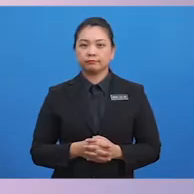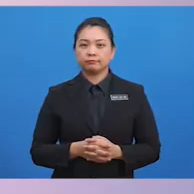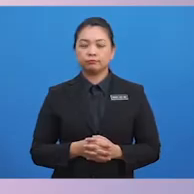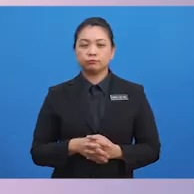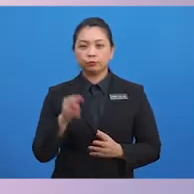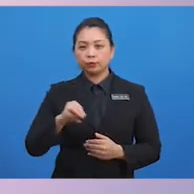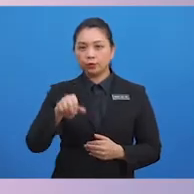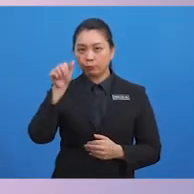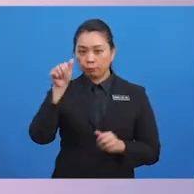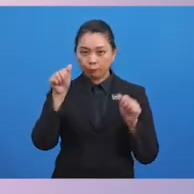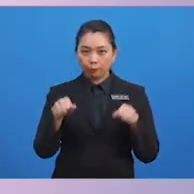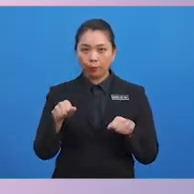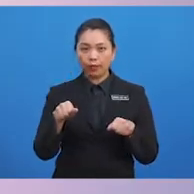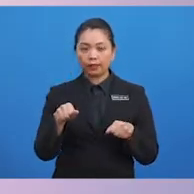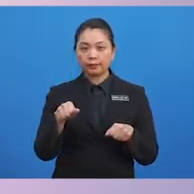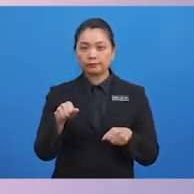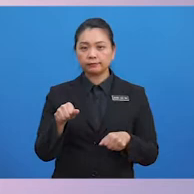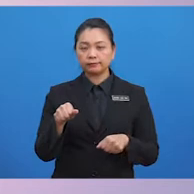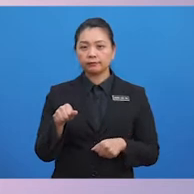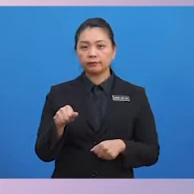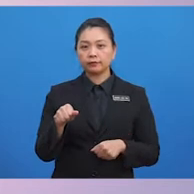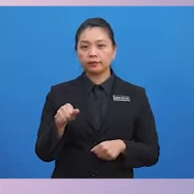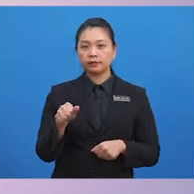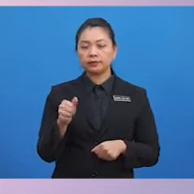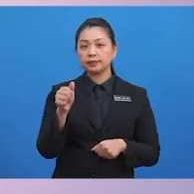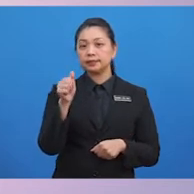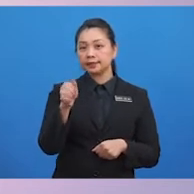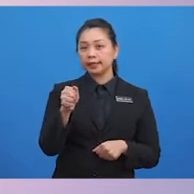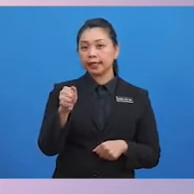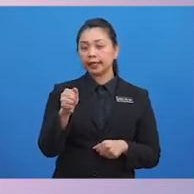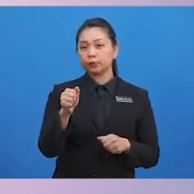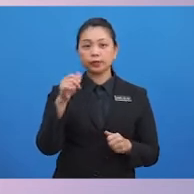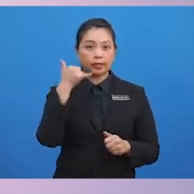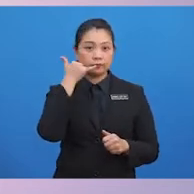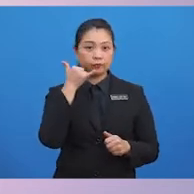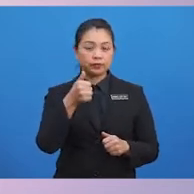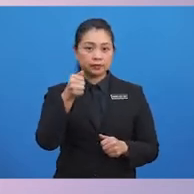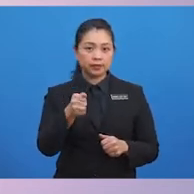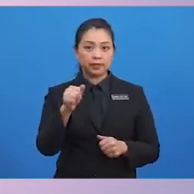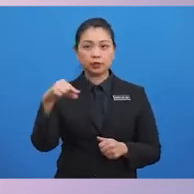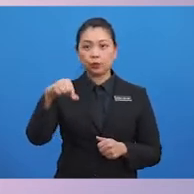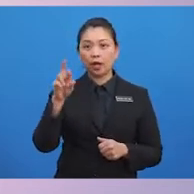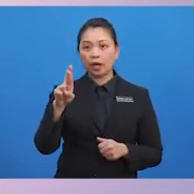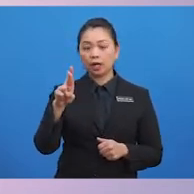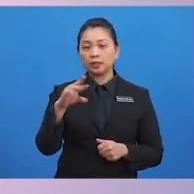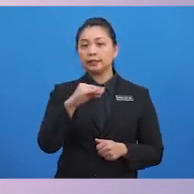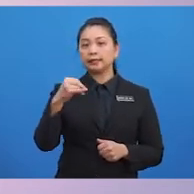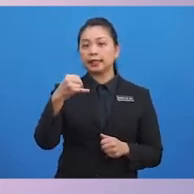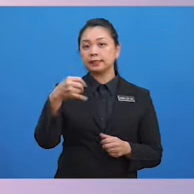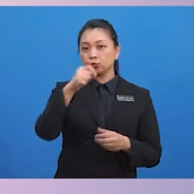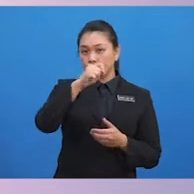pada link atau sken pada QR kode yang diberi. Kemudian, isikan